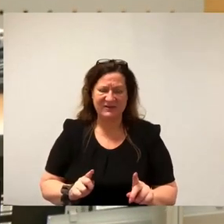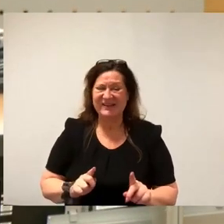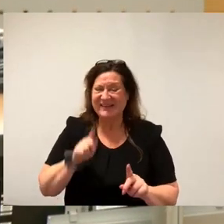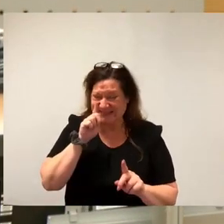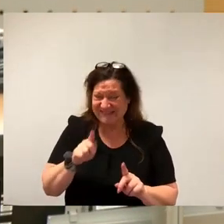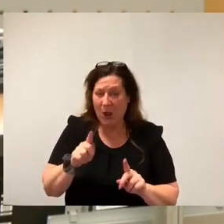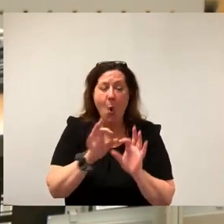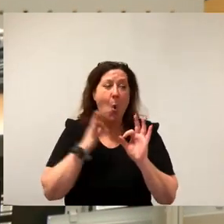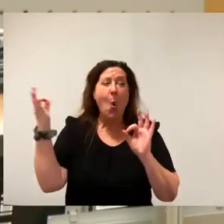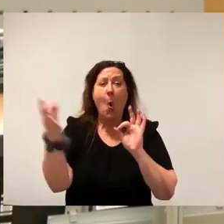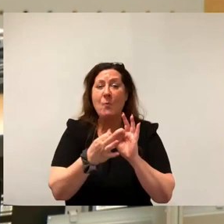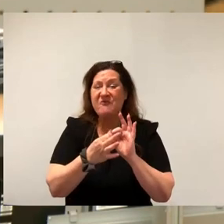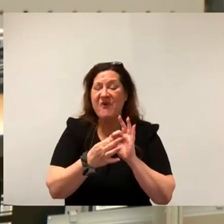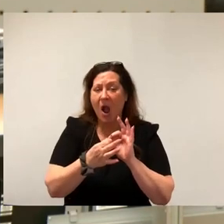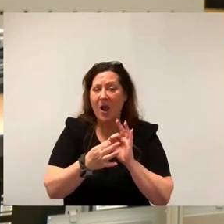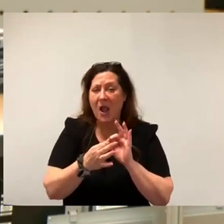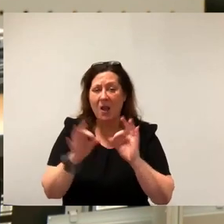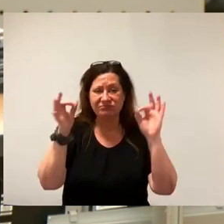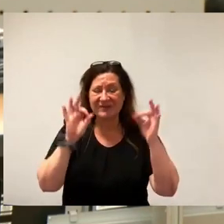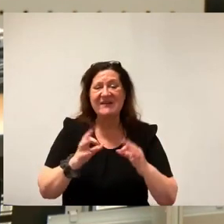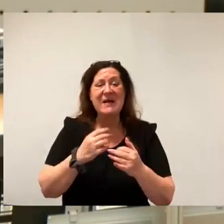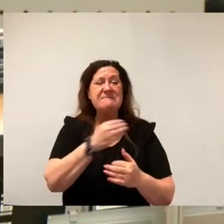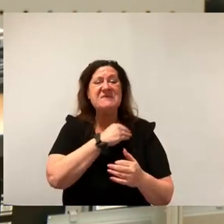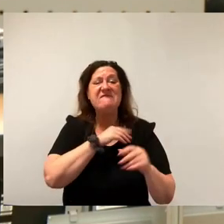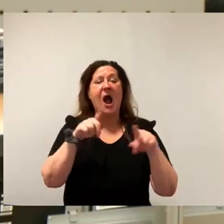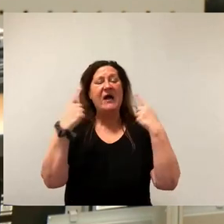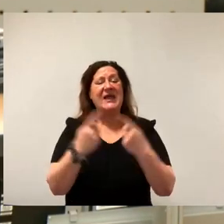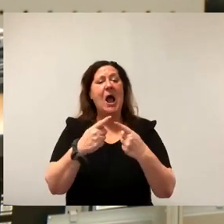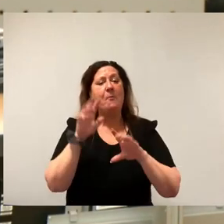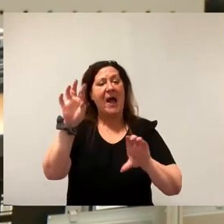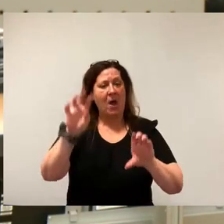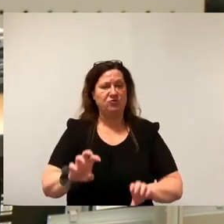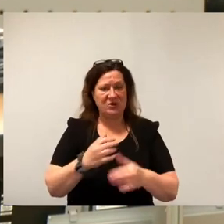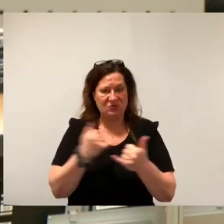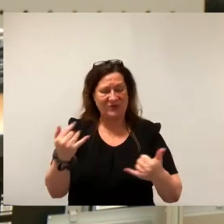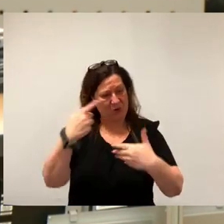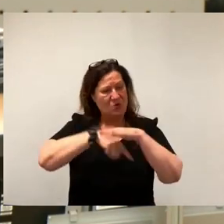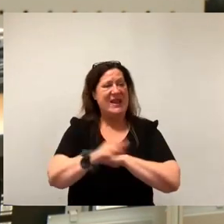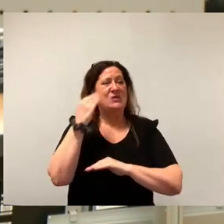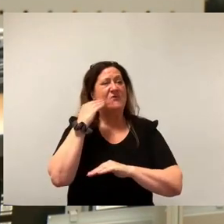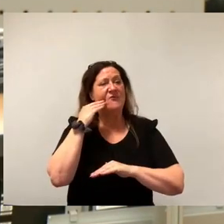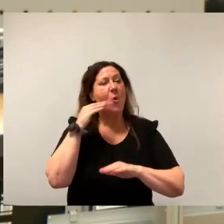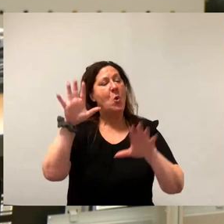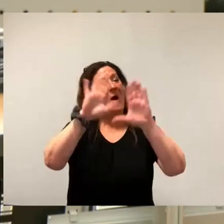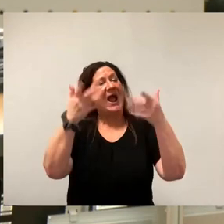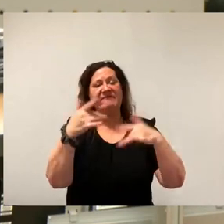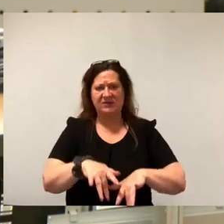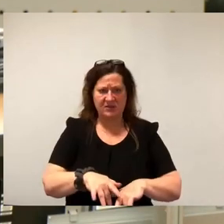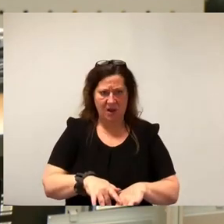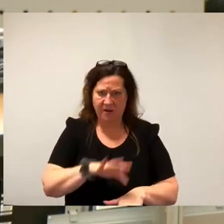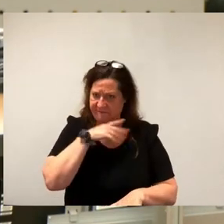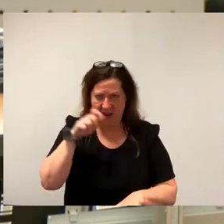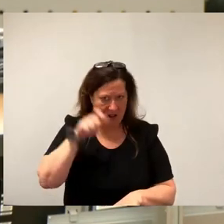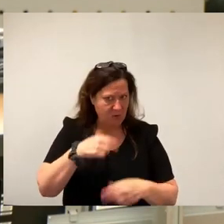abfragt, wie ihre Privaträume ausgestattet sind und was sie in ihren Wohnungen so an Einrichtungen drinstehen haben. Diese